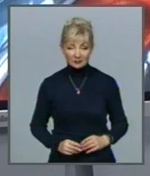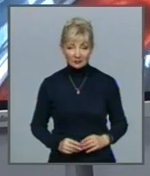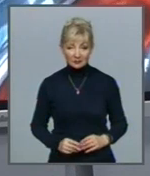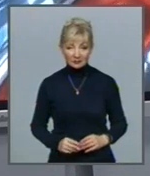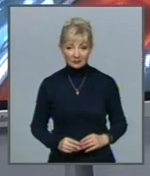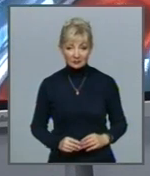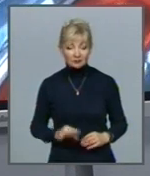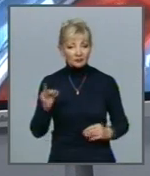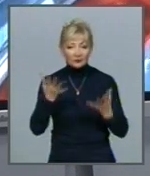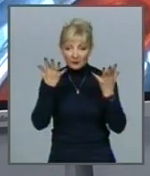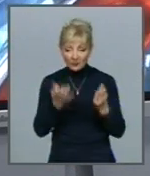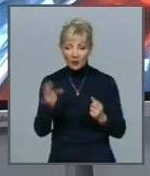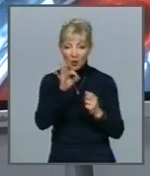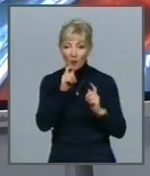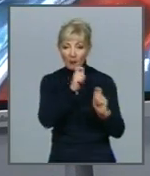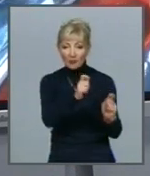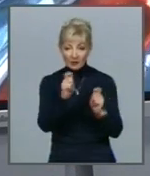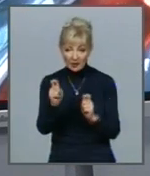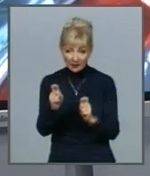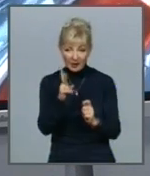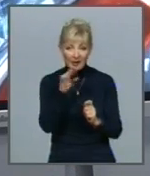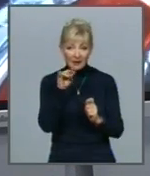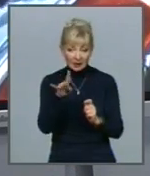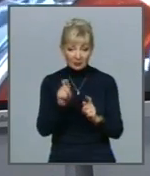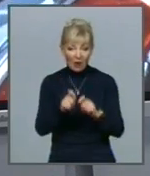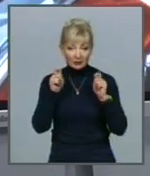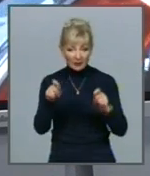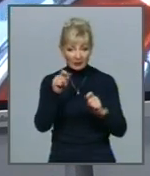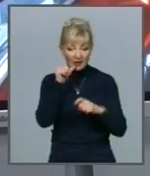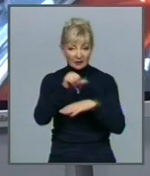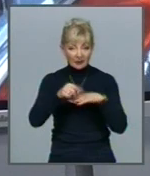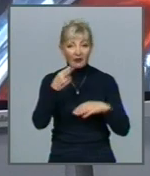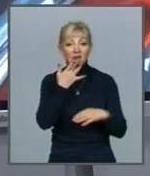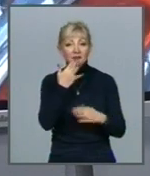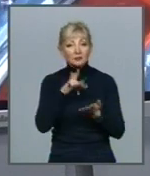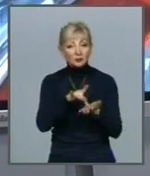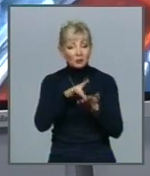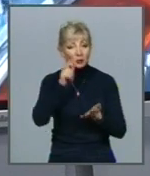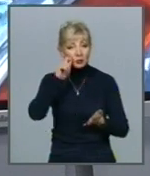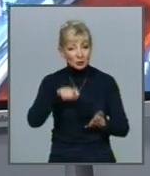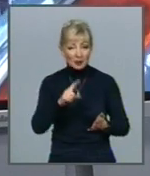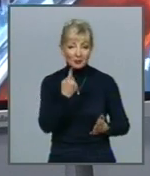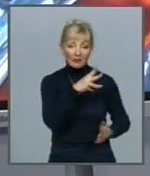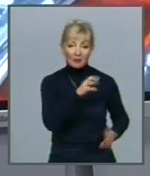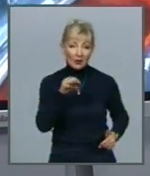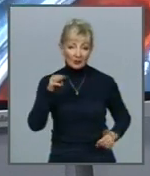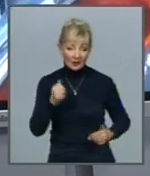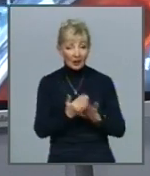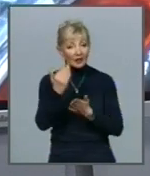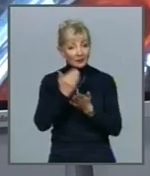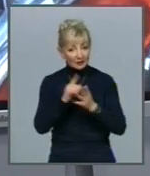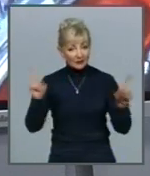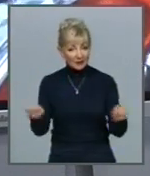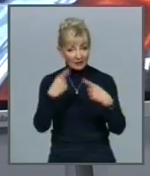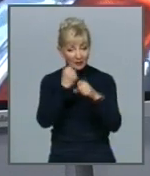І ще про подарунки Кіпро відкриває кордони для іноземних туристів, зокрема, з України 1 березня Тоді ж поновлять